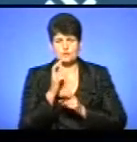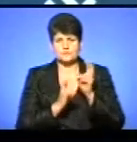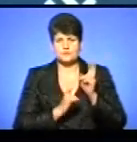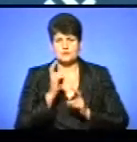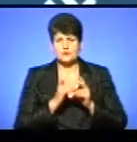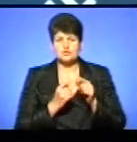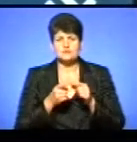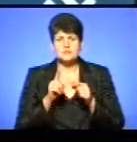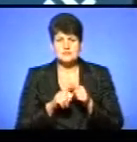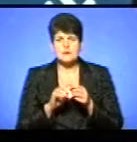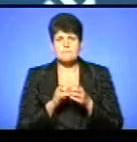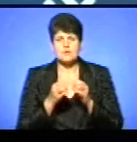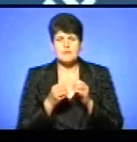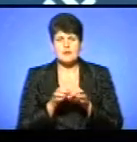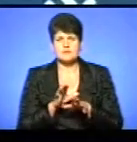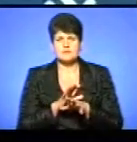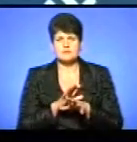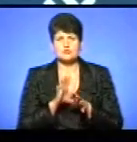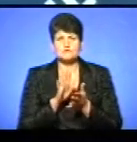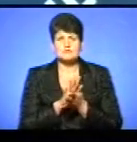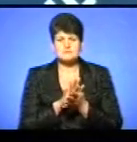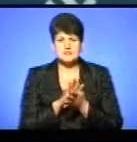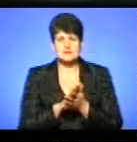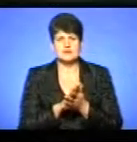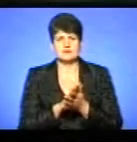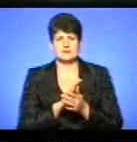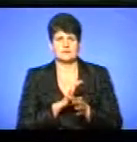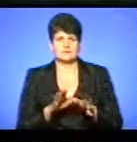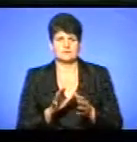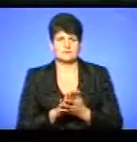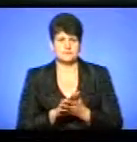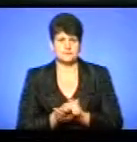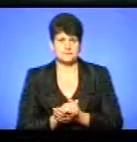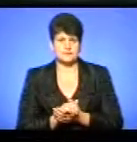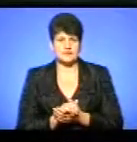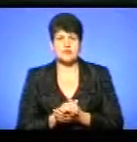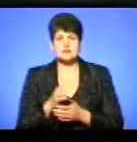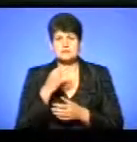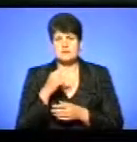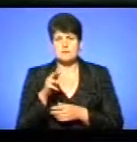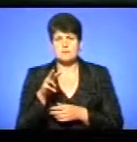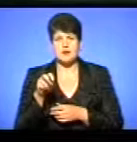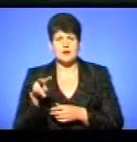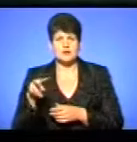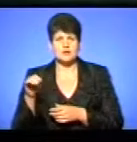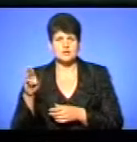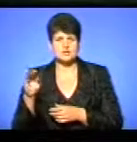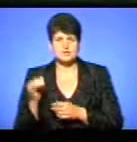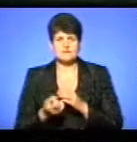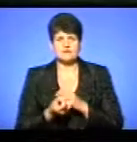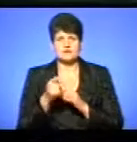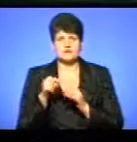щоб ця проблематика не була, щоб сміття не було, не було сміття. Зазначу, Малашівське сміттєзвалище виникло у